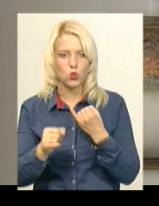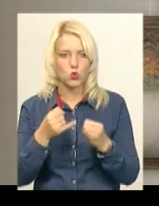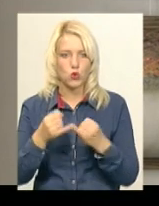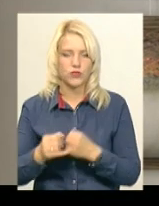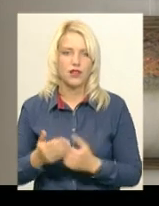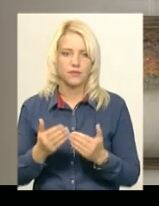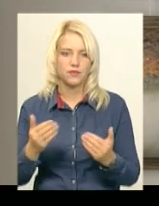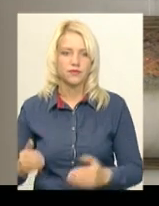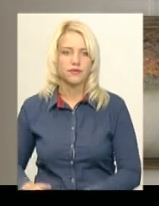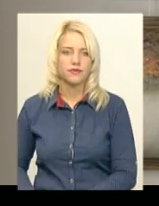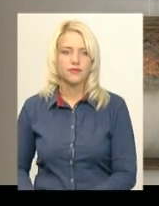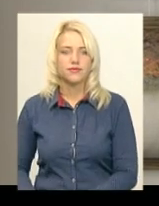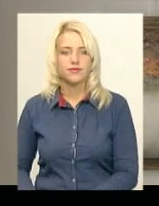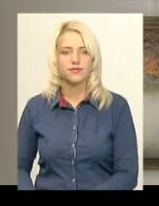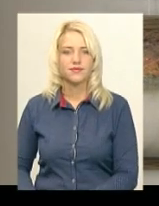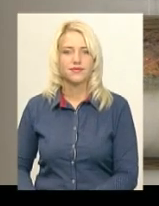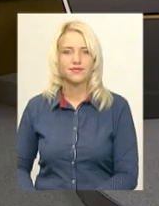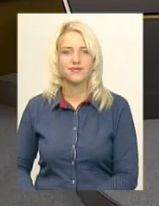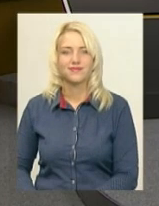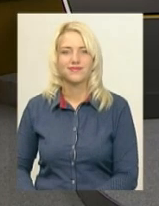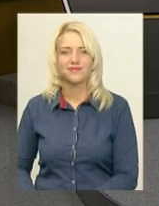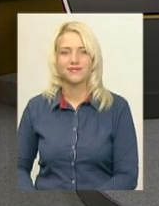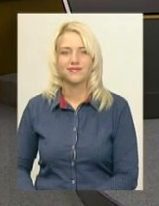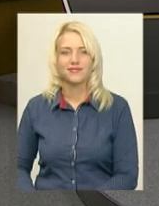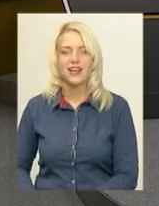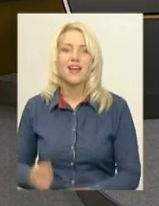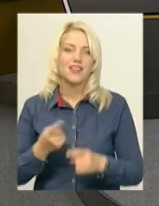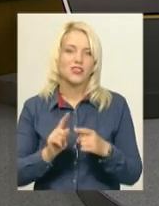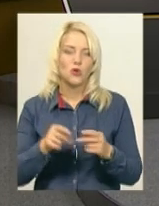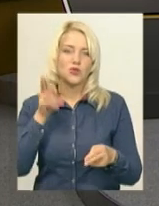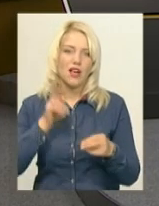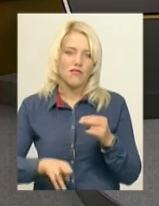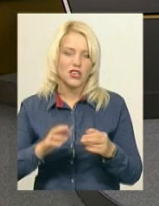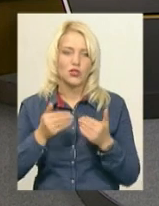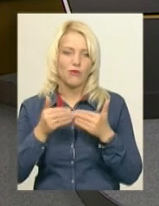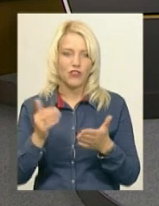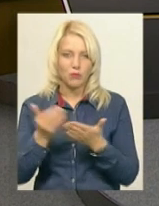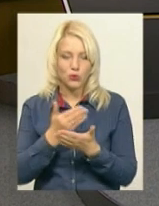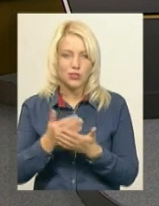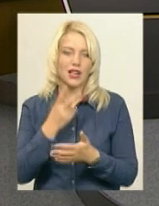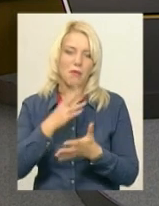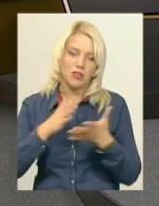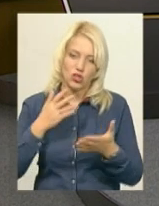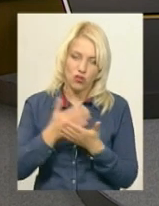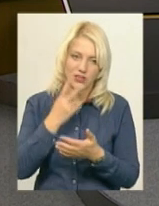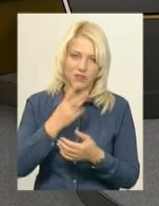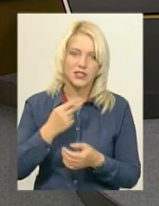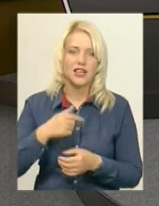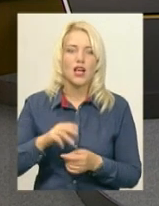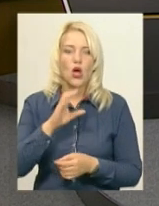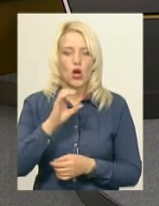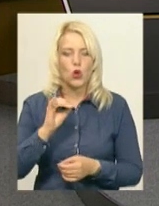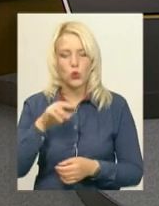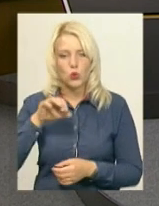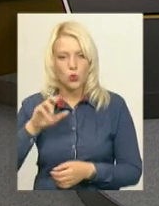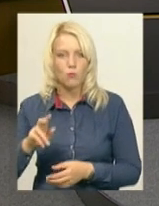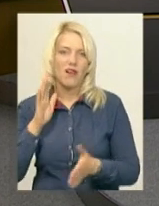Поробок, Юрій Чорний, новини «Поділяцентр». І на цьому ми завершуємо випуск. Більше новин дивіться на нашому каналі YouTube, у